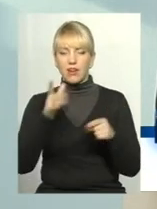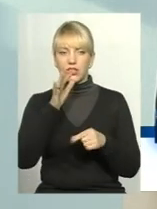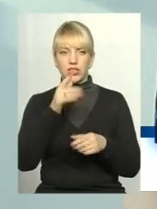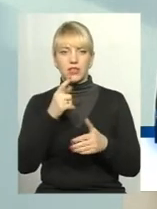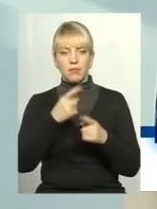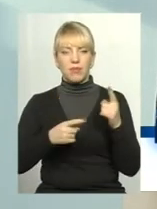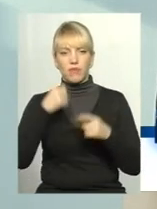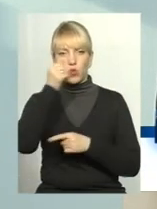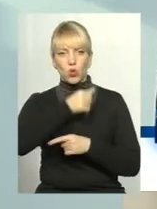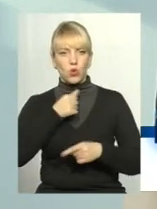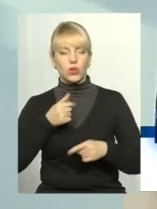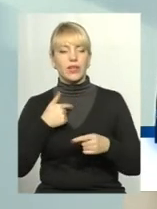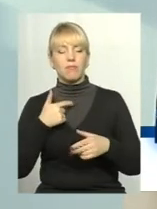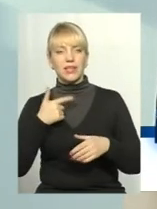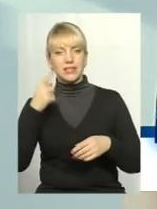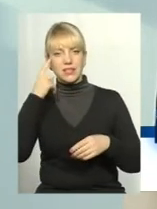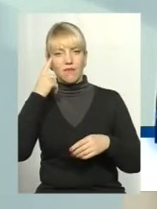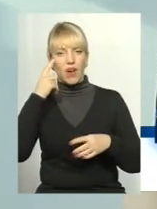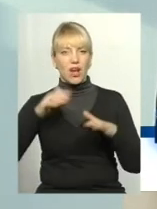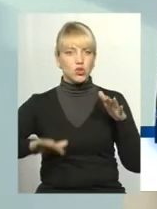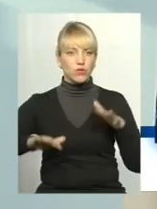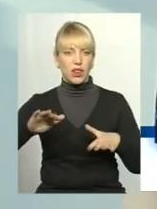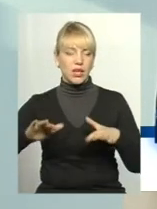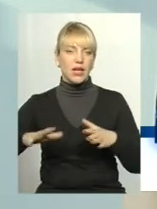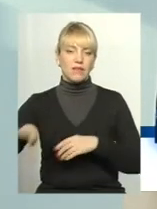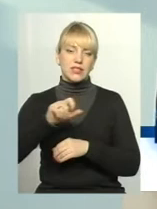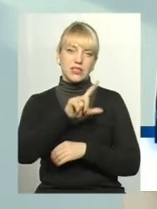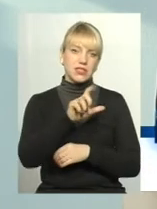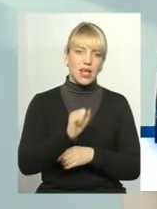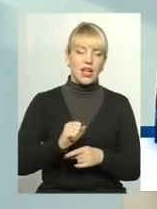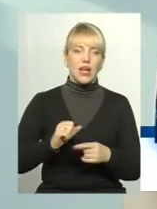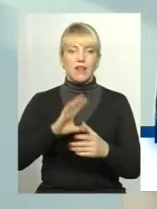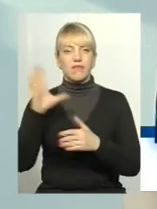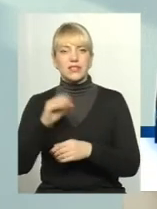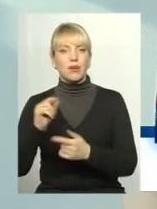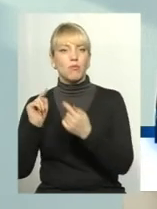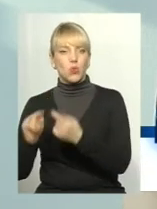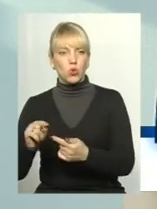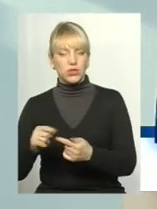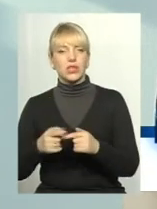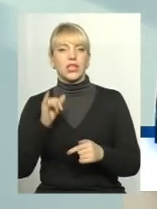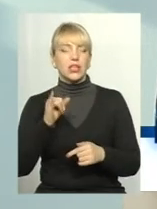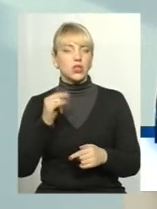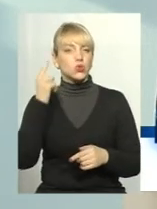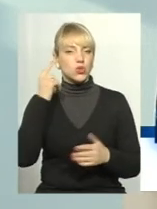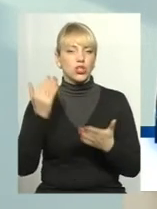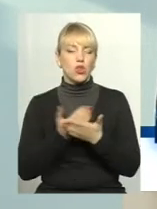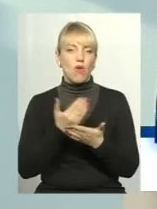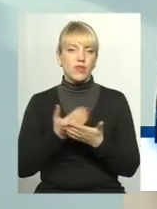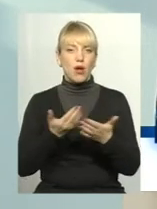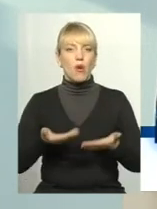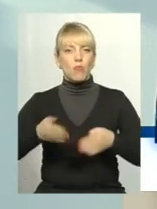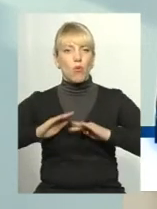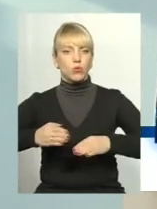півроку. Тобто, ми зважували всі за, проти, слухали нові пропозиції. І